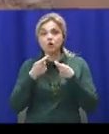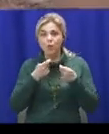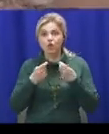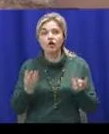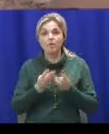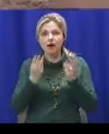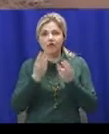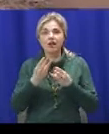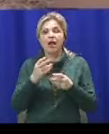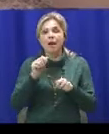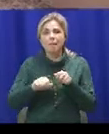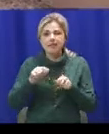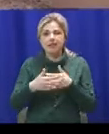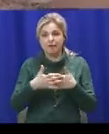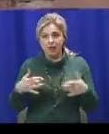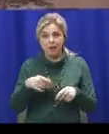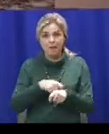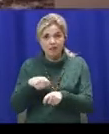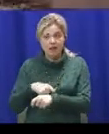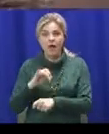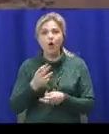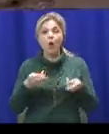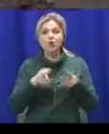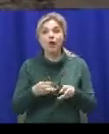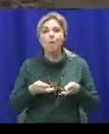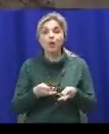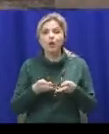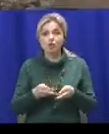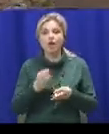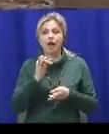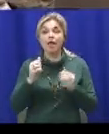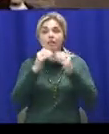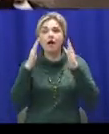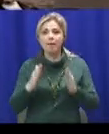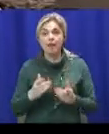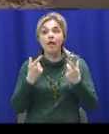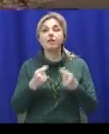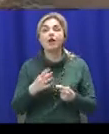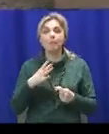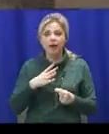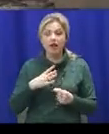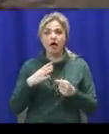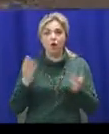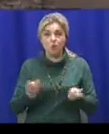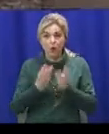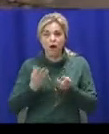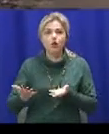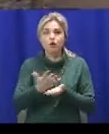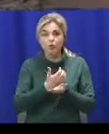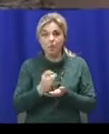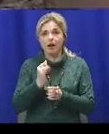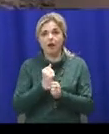-мастильними матеріалами. Нині залишки печі та намету, де сталося загоряння, вилучені та проводиться експертиза.